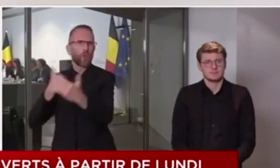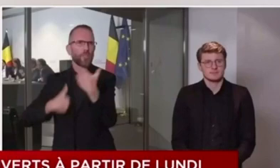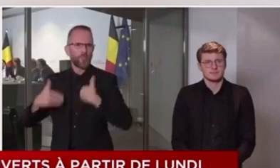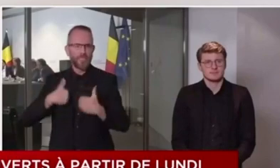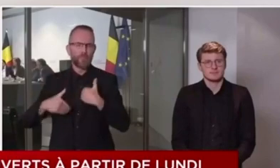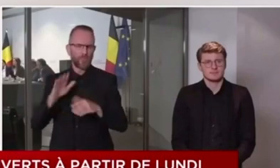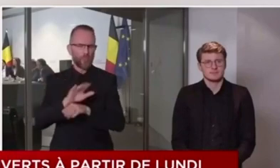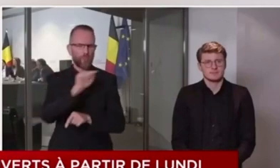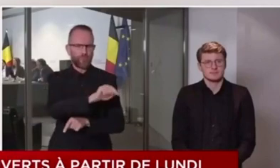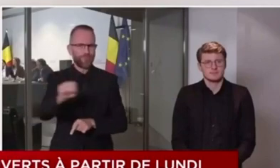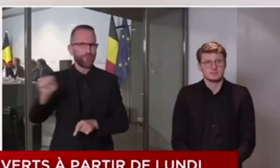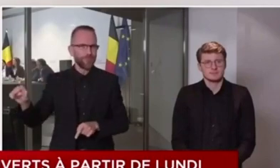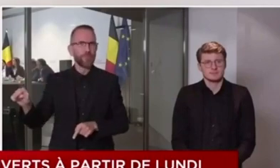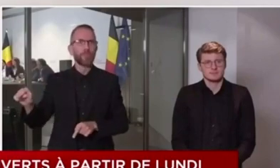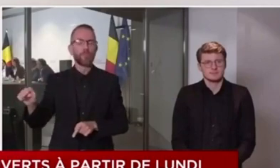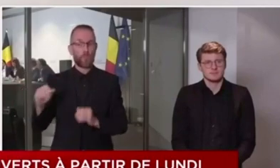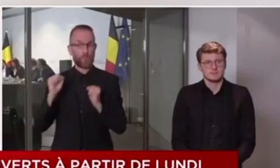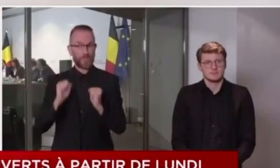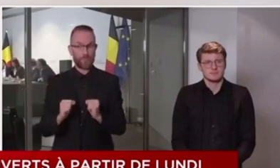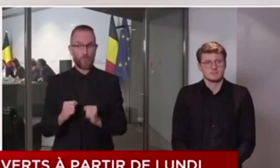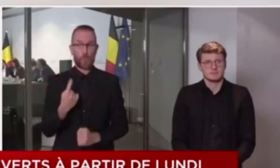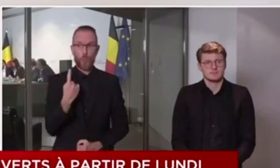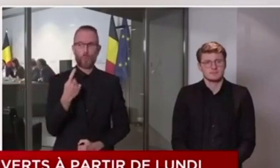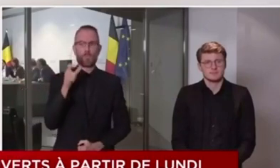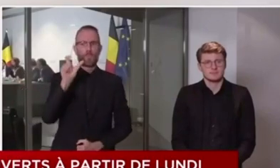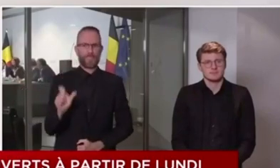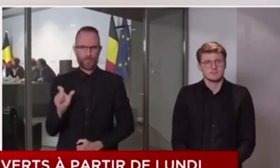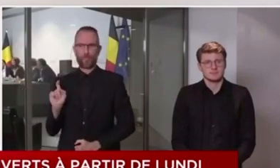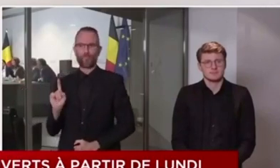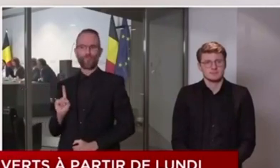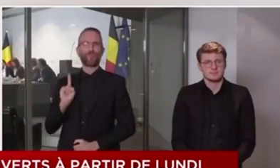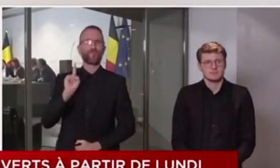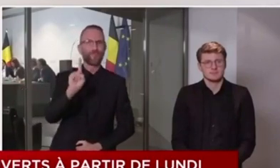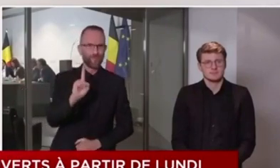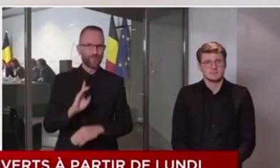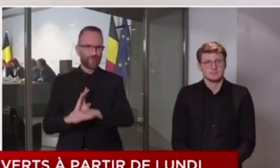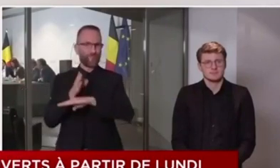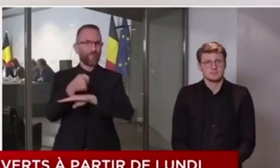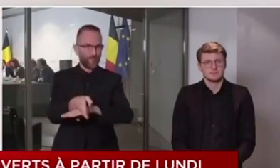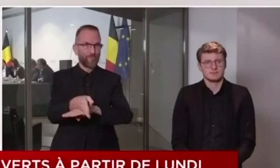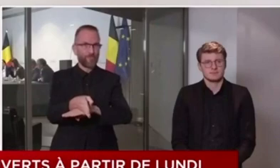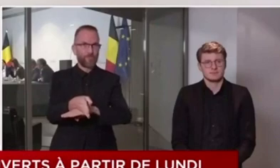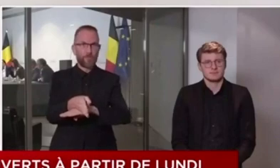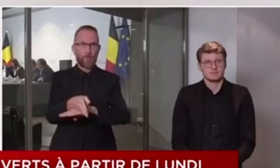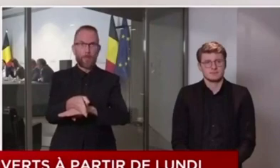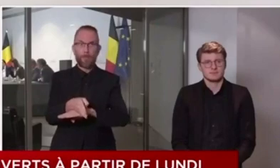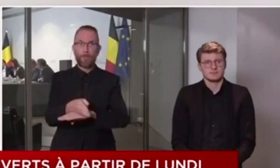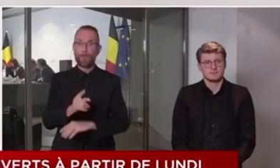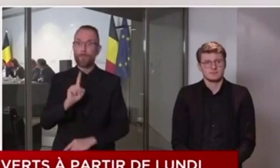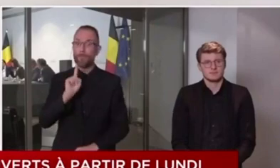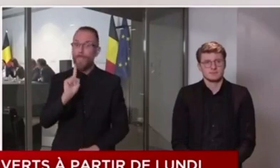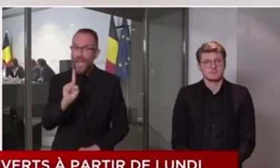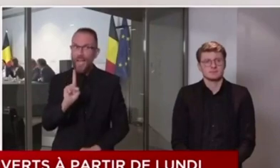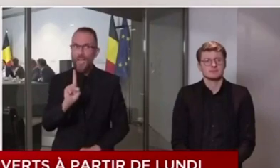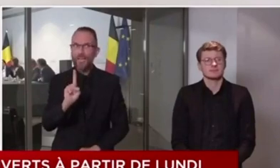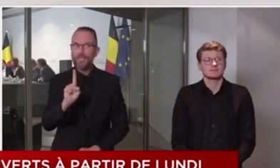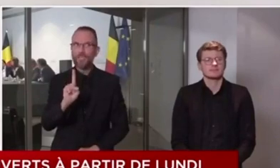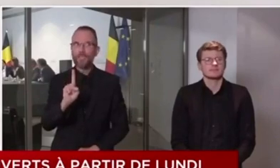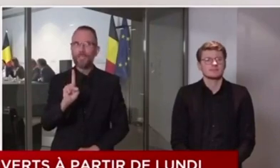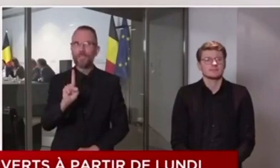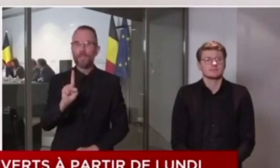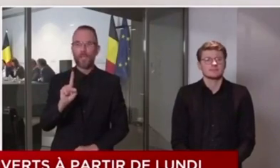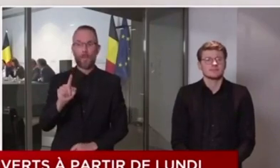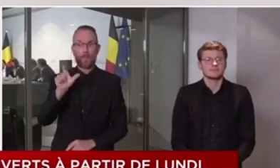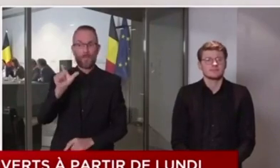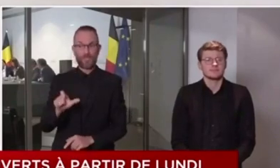recevoir la visite d'un proche désigné, à condition que celui-ci ne présente aucun symptôme de la maladie depuis deux